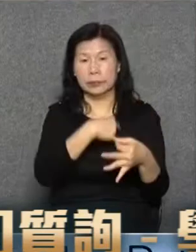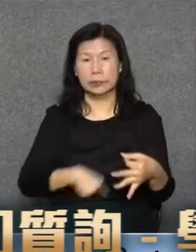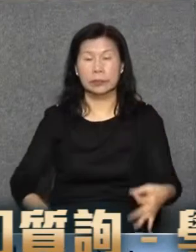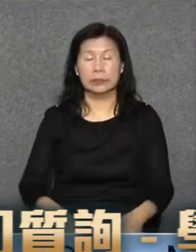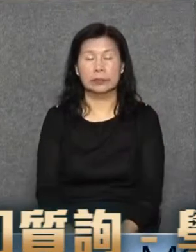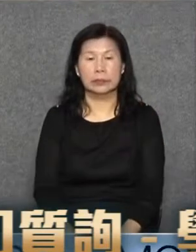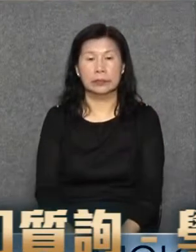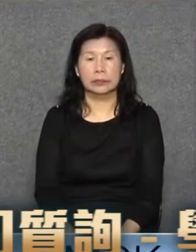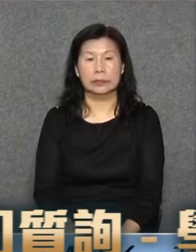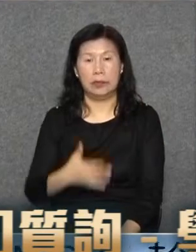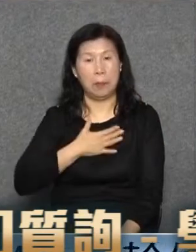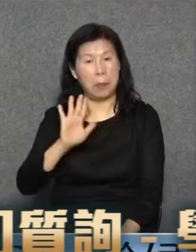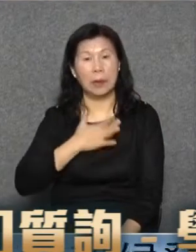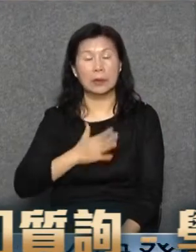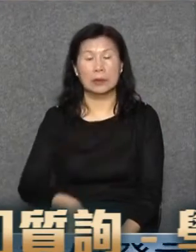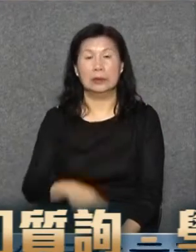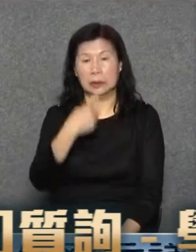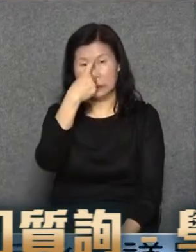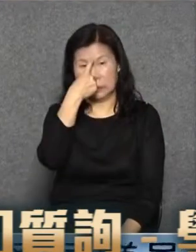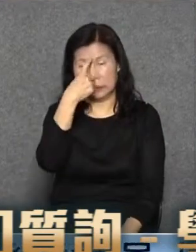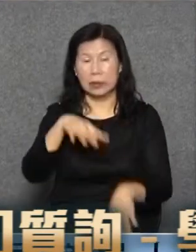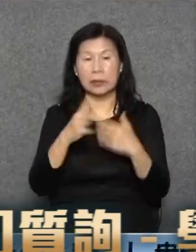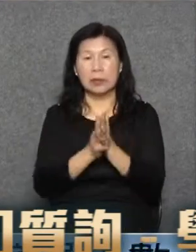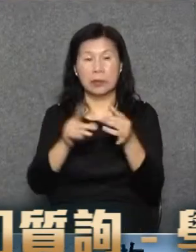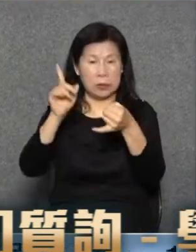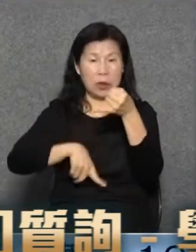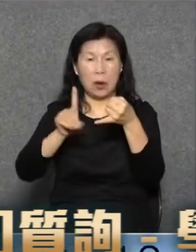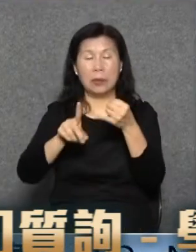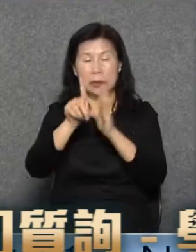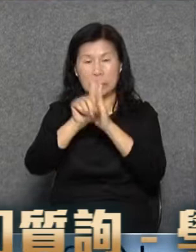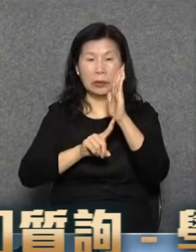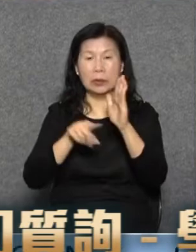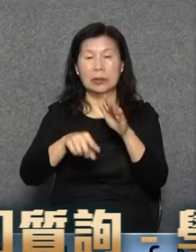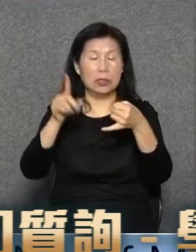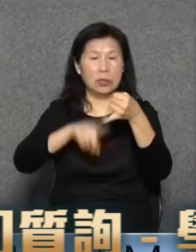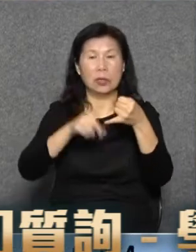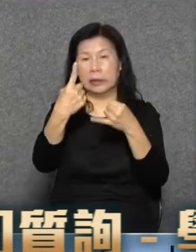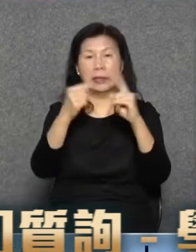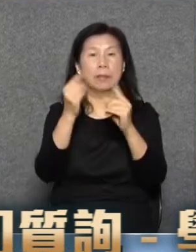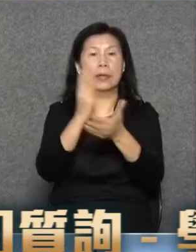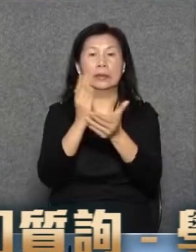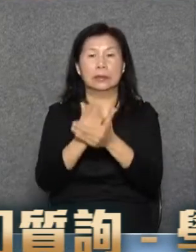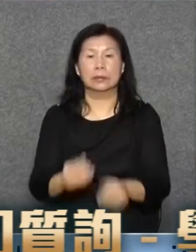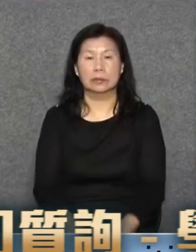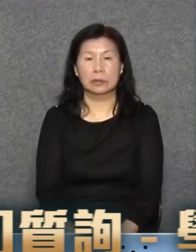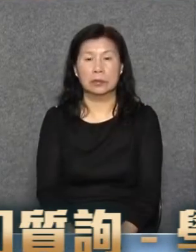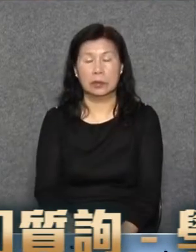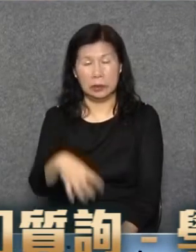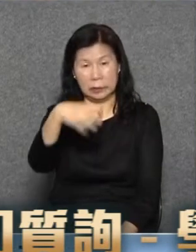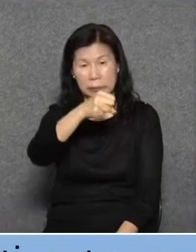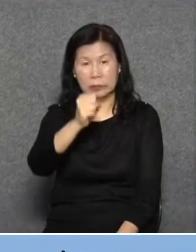局長,你不用怕,梁振英民望天底你永遠都不會是最低的那個梁議員,終於提問主席